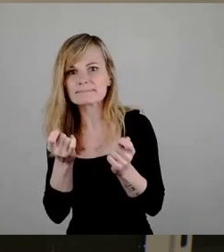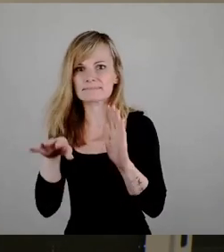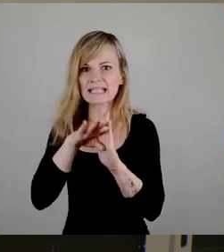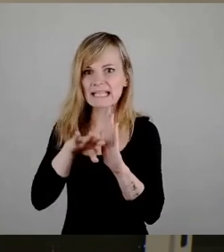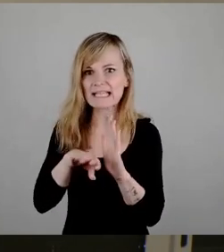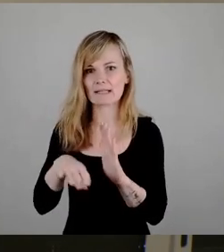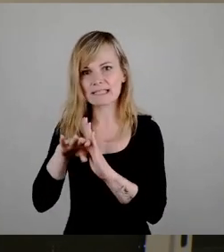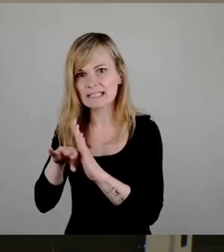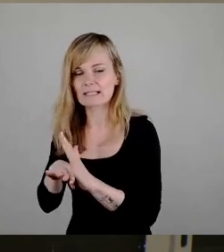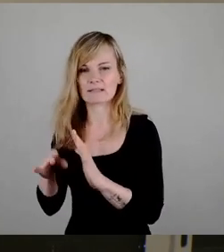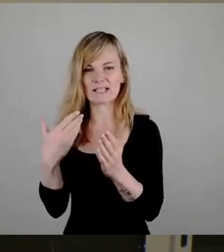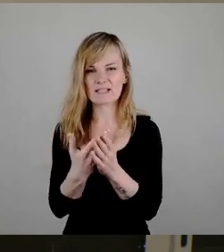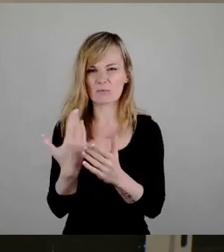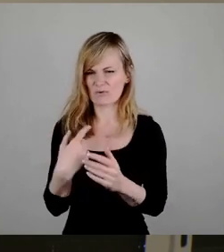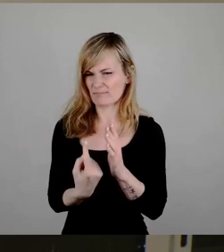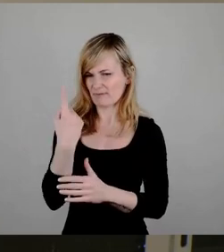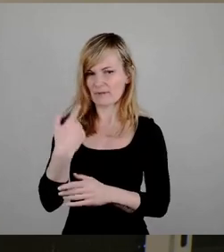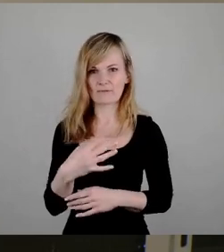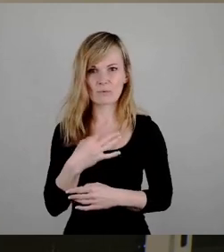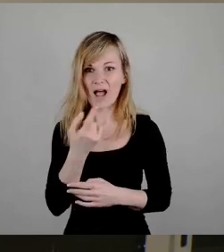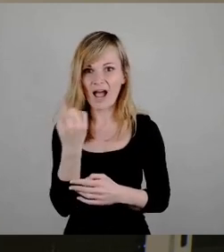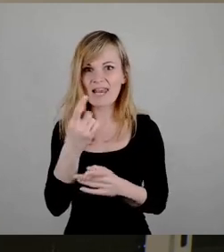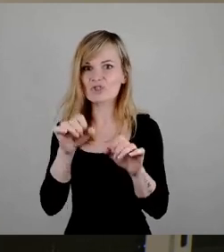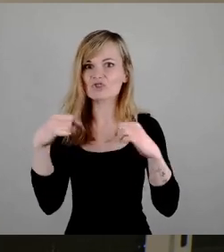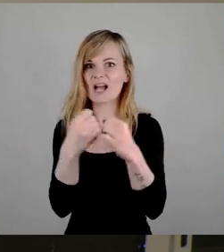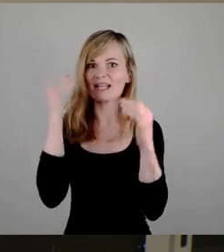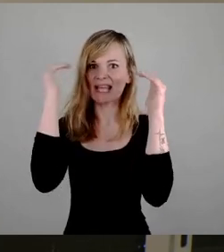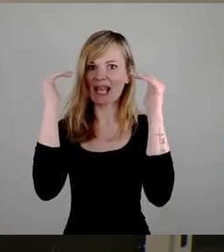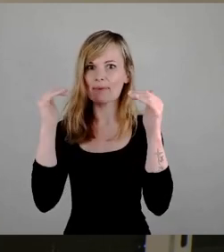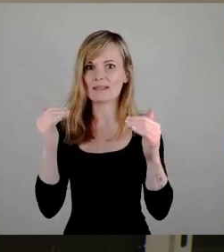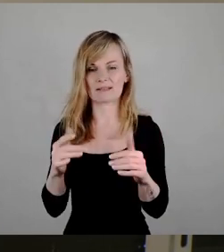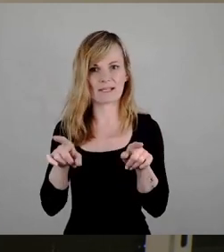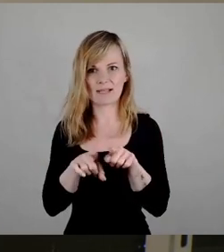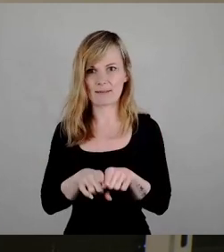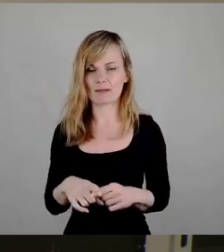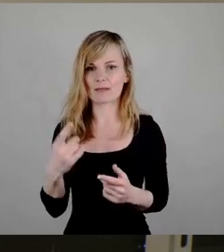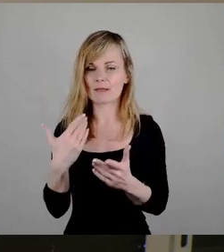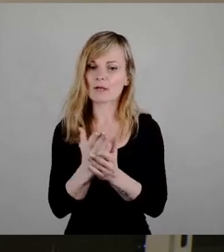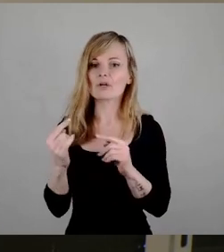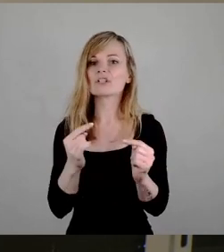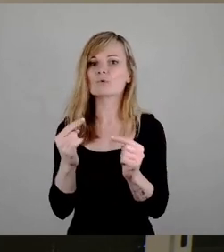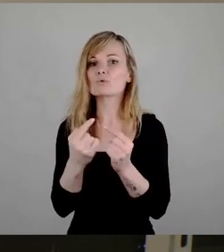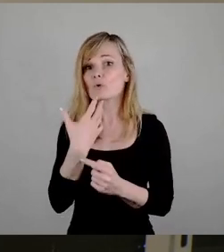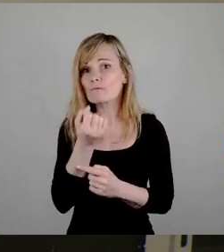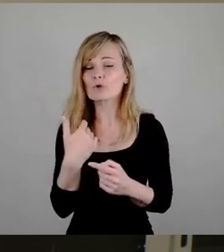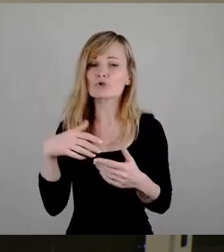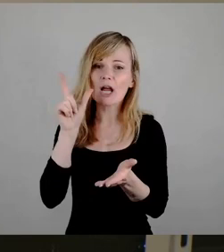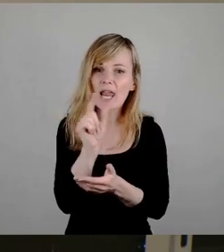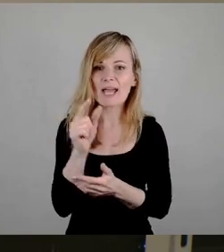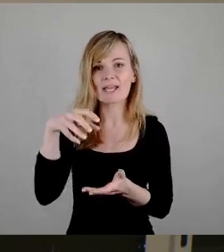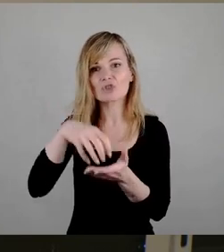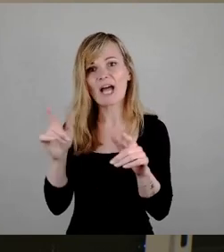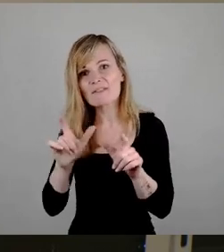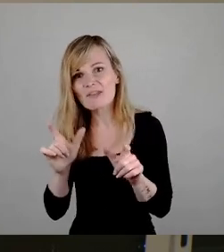staatlichen Ebenen ist. Also wir haben ja gerade eine Diskussion um die Schwierigkeit, wenn Menschen ein kleines Stadtfest machen wollen, oder wie viele Regeln die leiten.